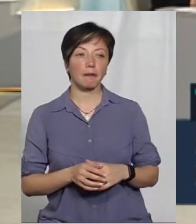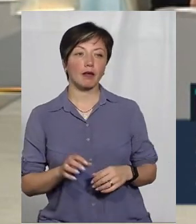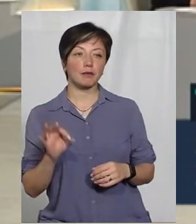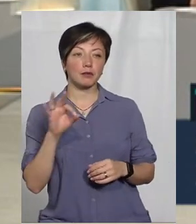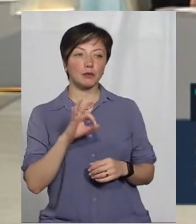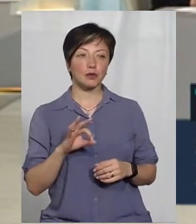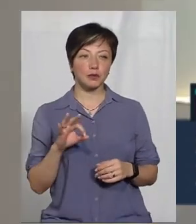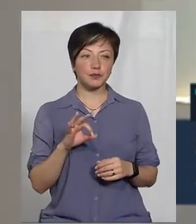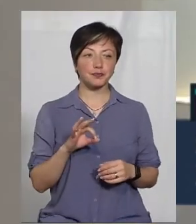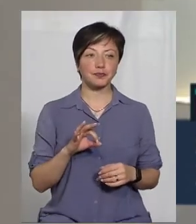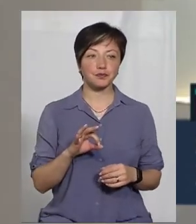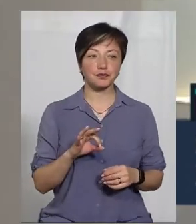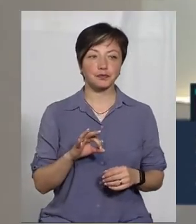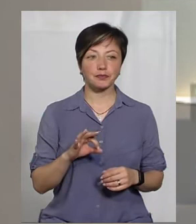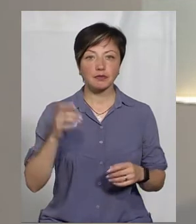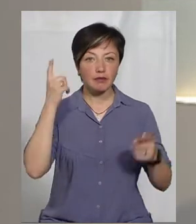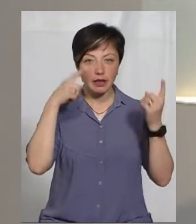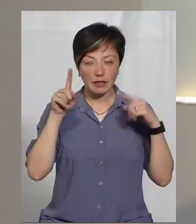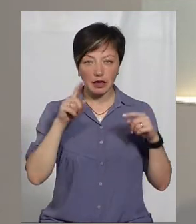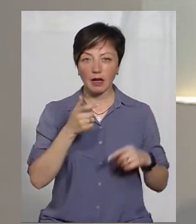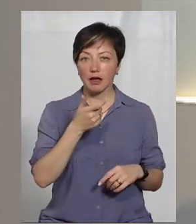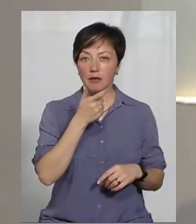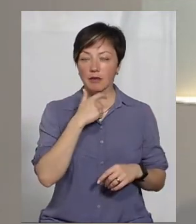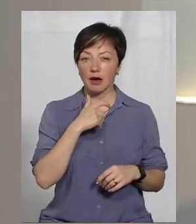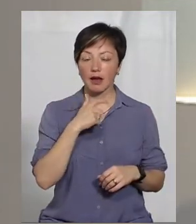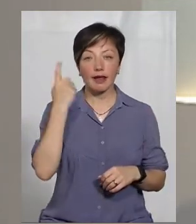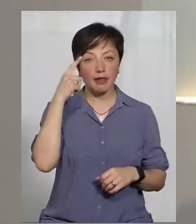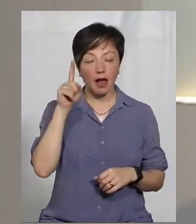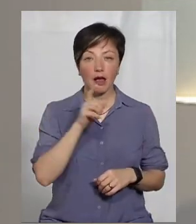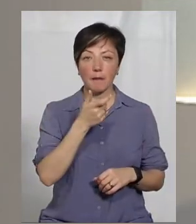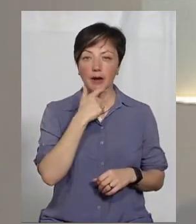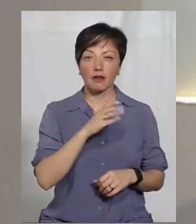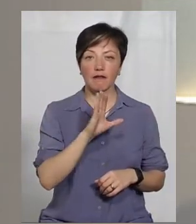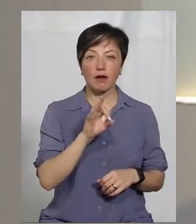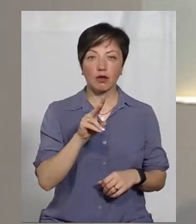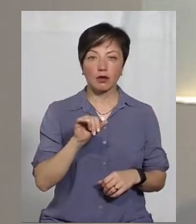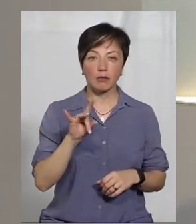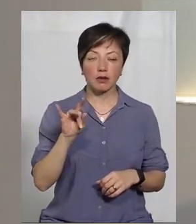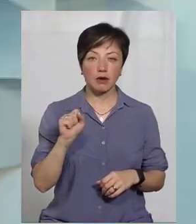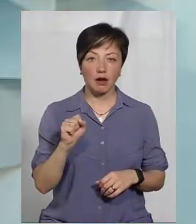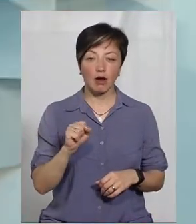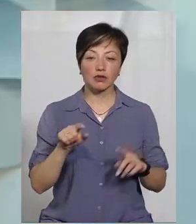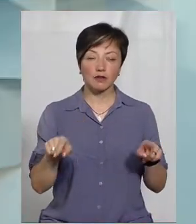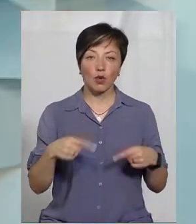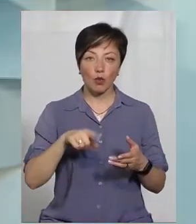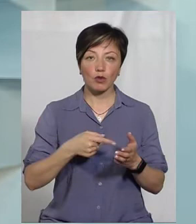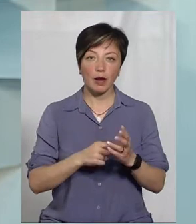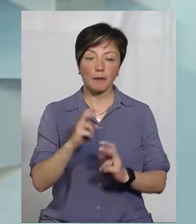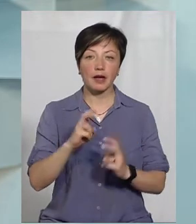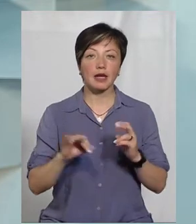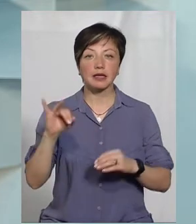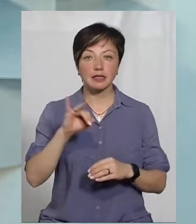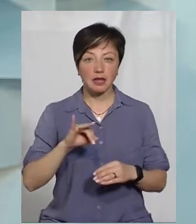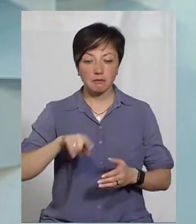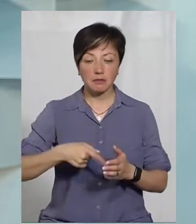до того, ідеї пана Володимира Федотова щодо створення комунального підприємства? Комунальне підприємство. При Ізнаслівській міській